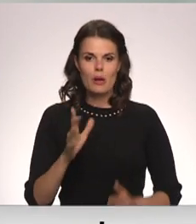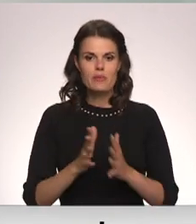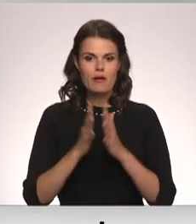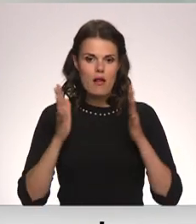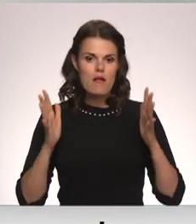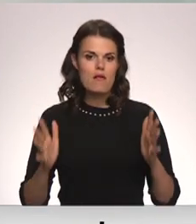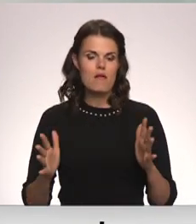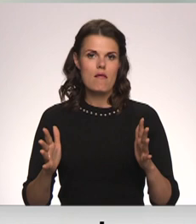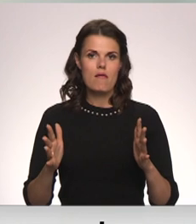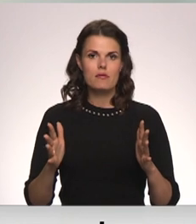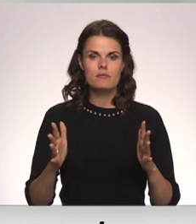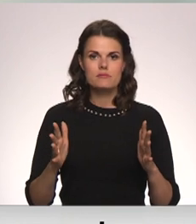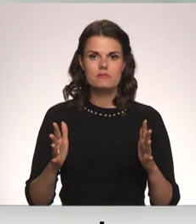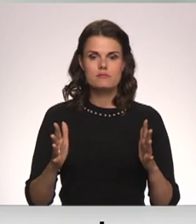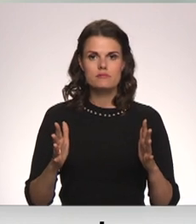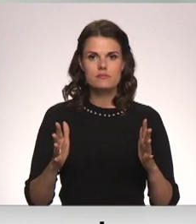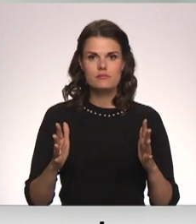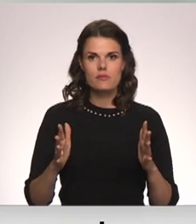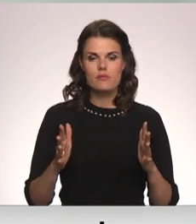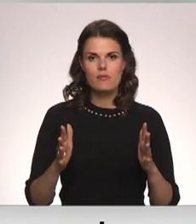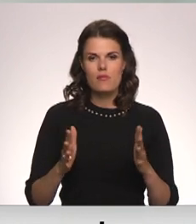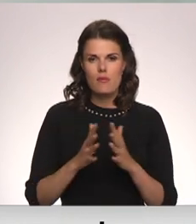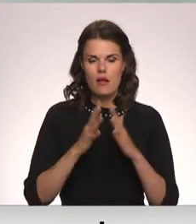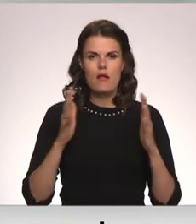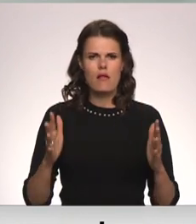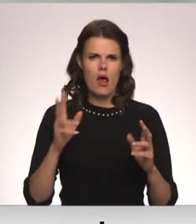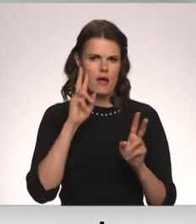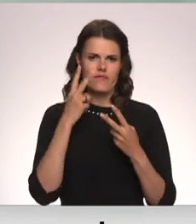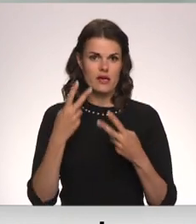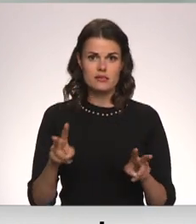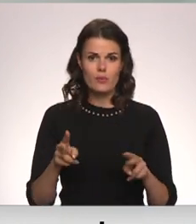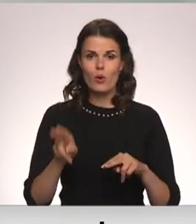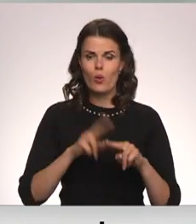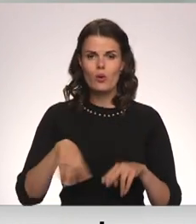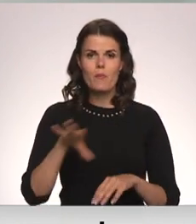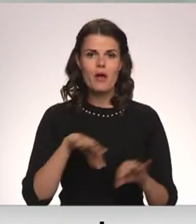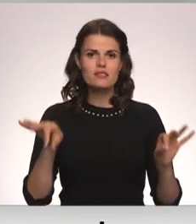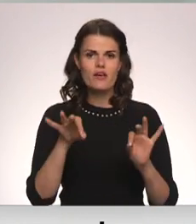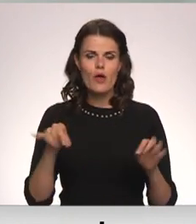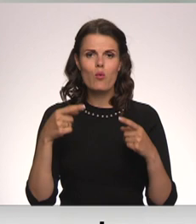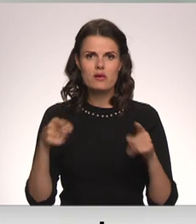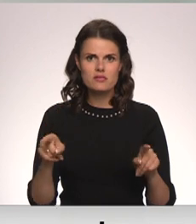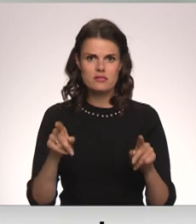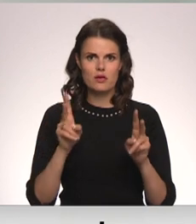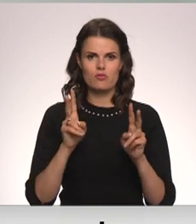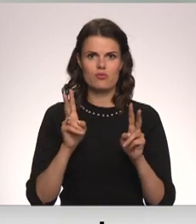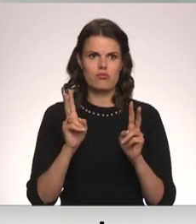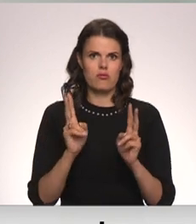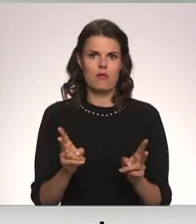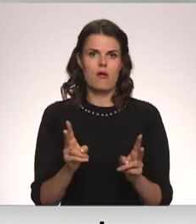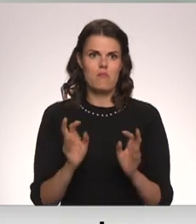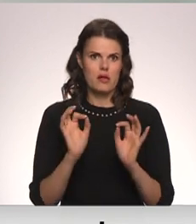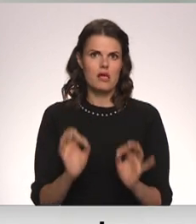neizpratnē. Mēs neko citu, kā to izskaidrot, ar milzīgos